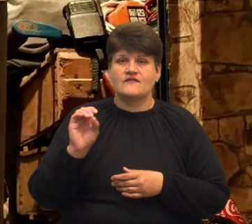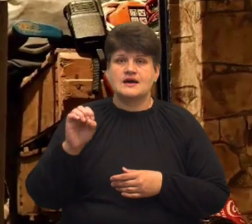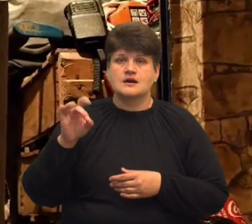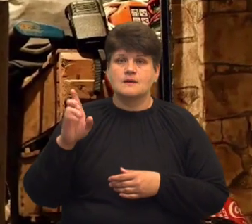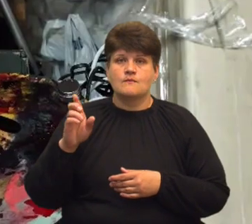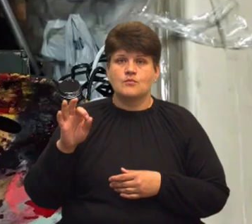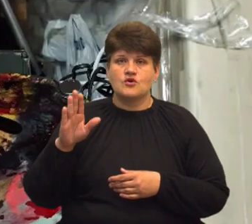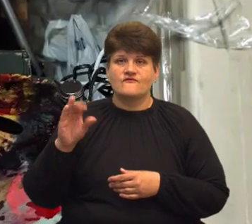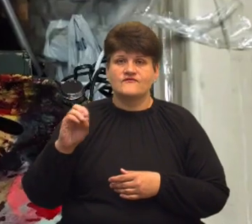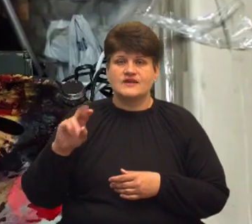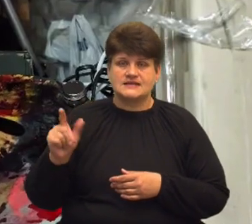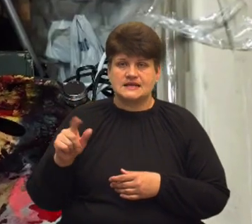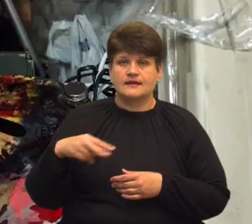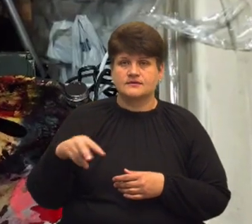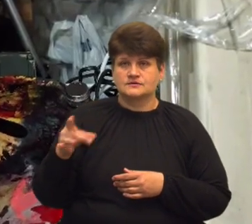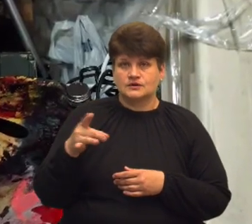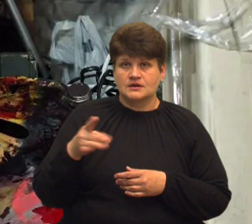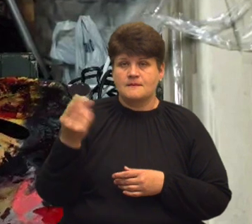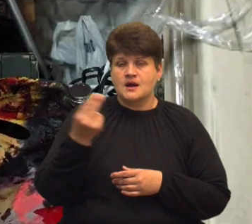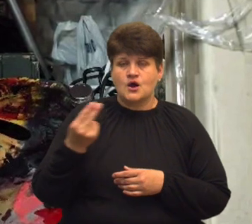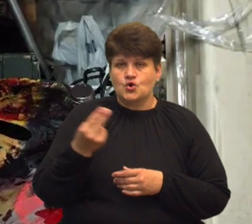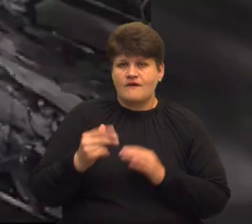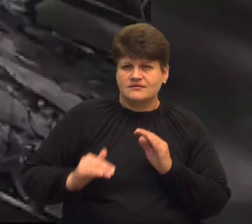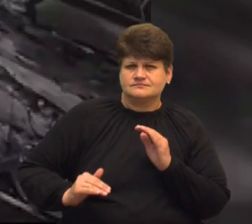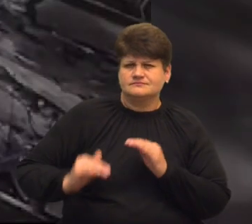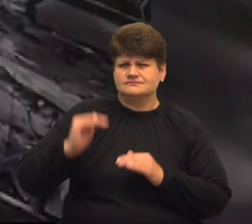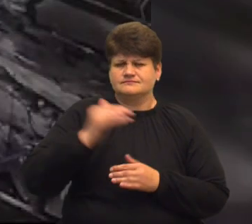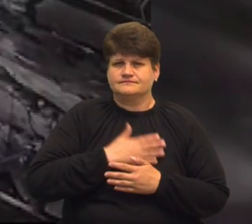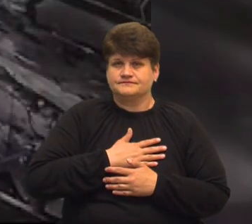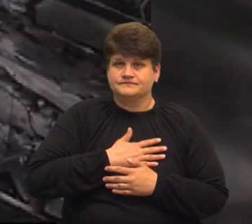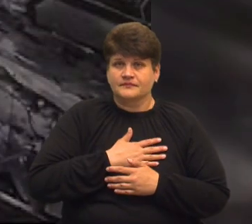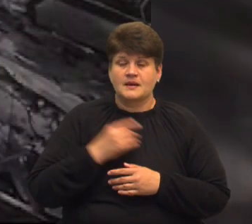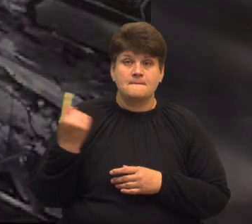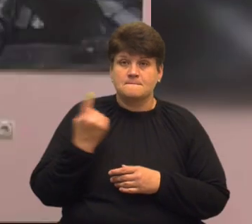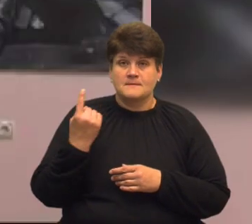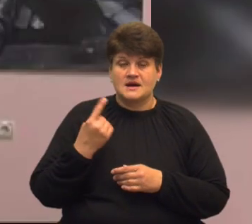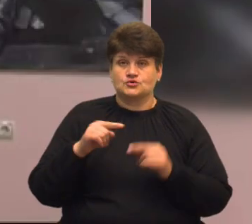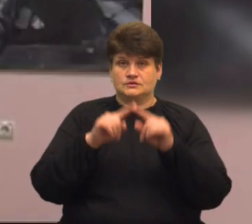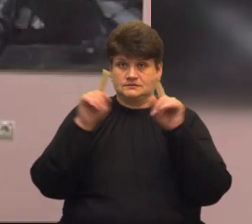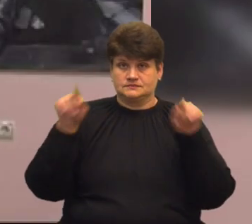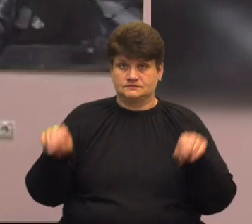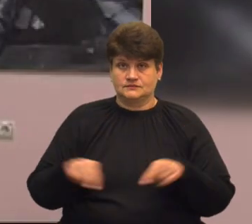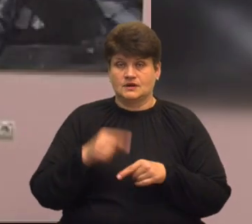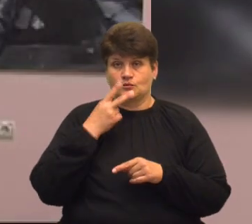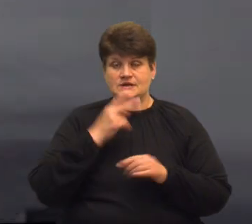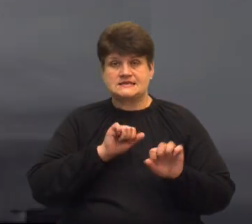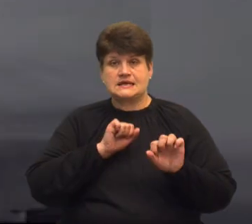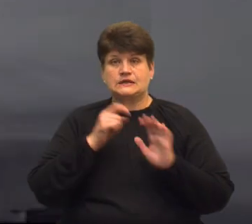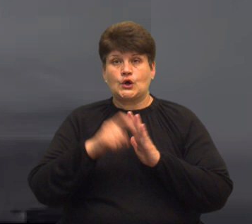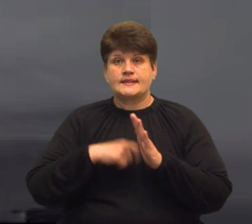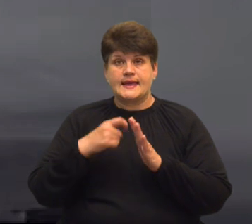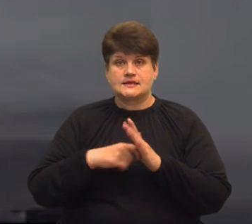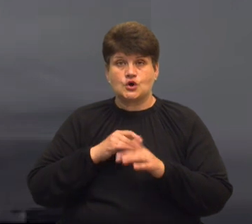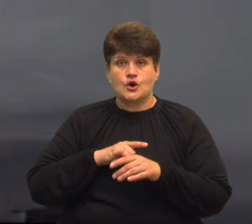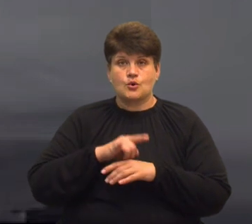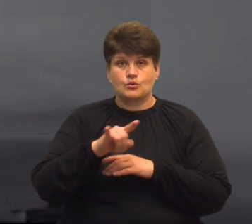малювати любив з дитинства, каже його мама Ольга. Першу його велику виставку картин «Аеропорт», яка відтворює події захисту Донецького аеропорту, показали